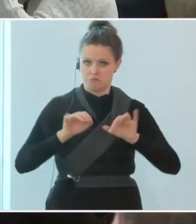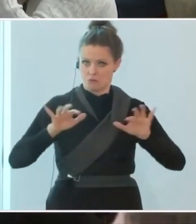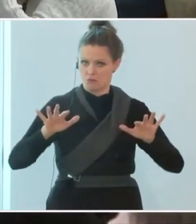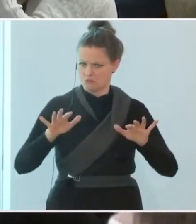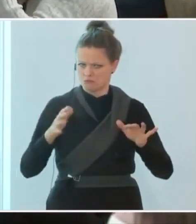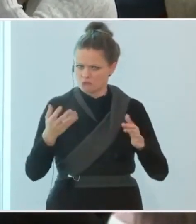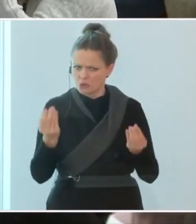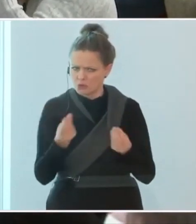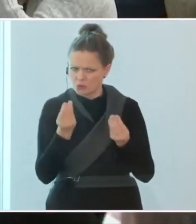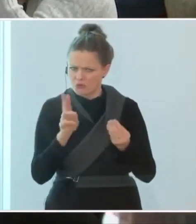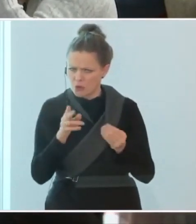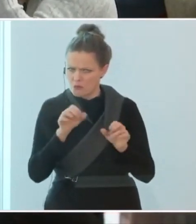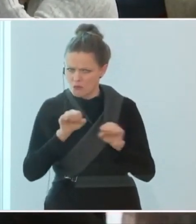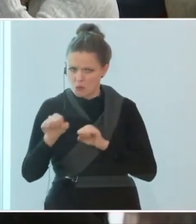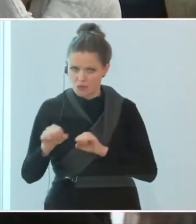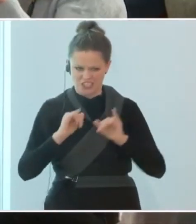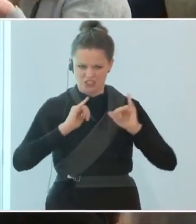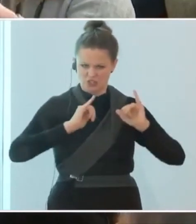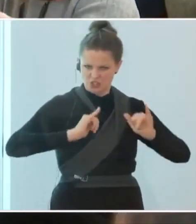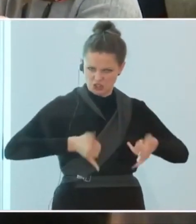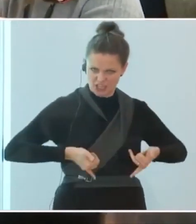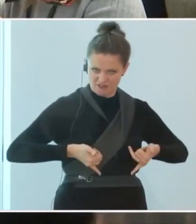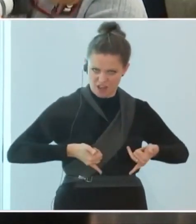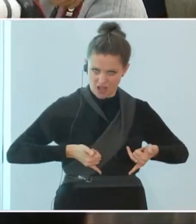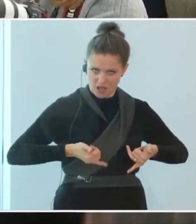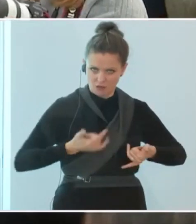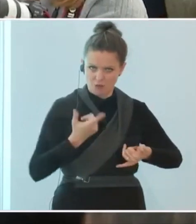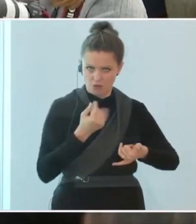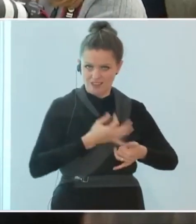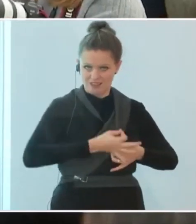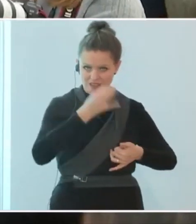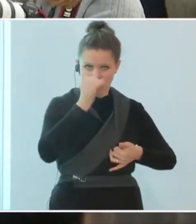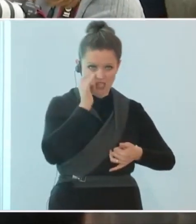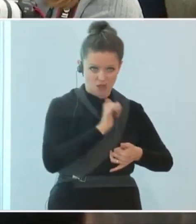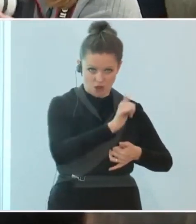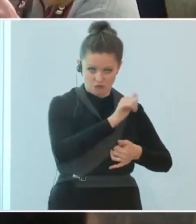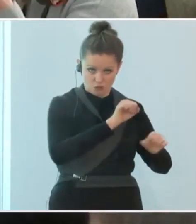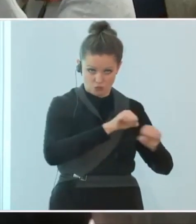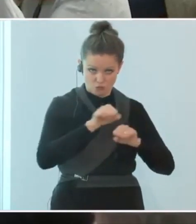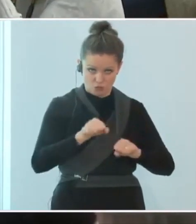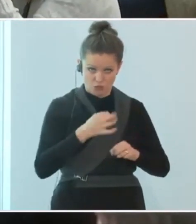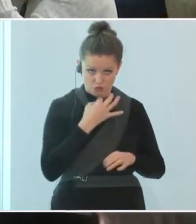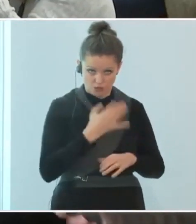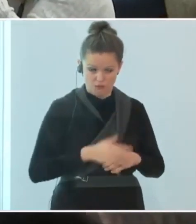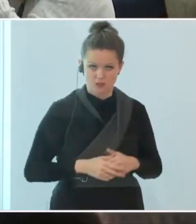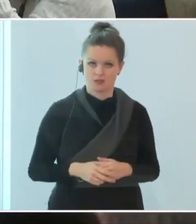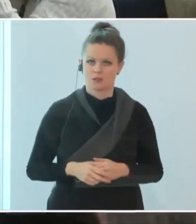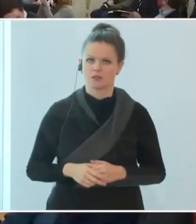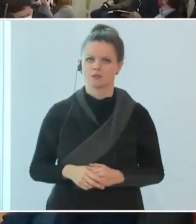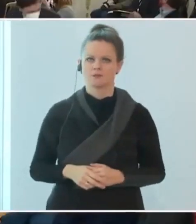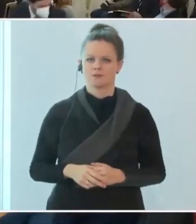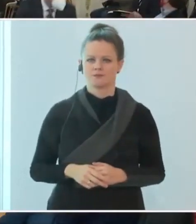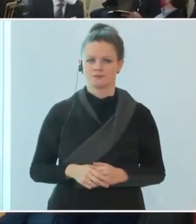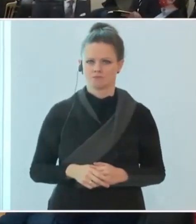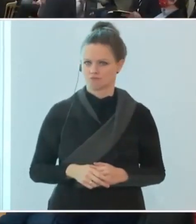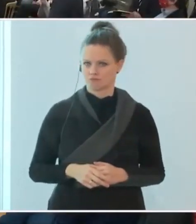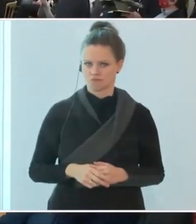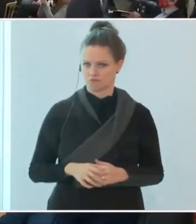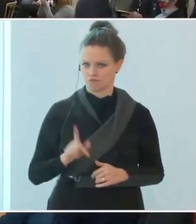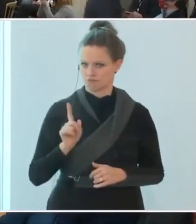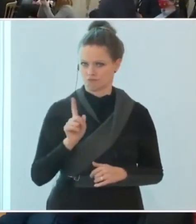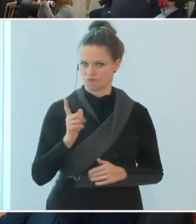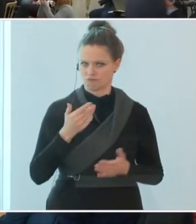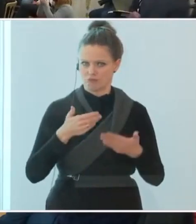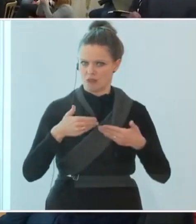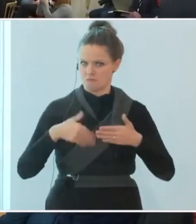vielleicht noch eine Frage, Skifahren wird dann wohl eher nur als Tagesausflug möglich sein? Also ich muss Ihnen widersprechen, es wird nicht